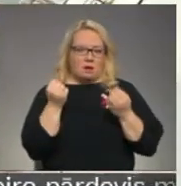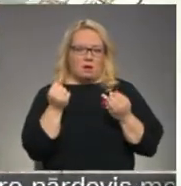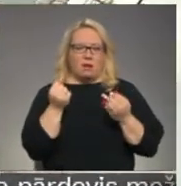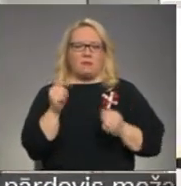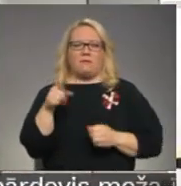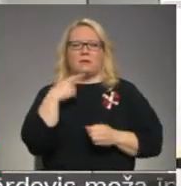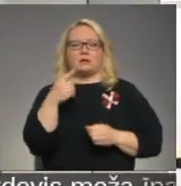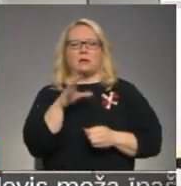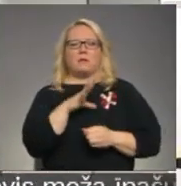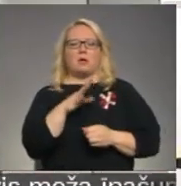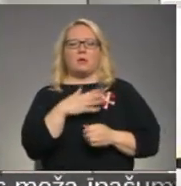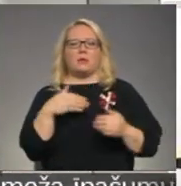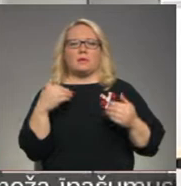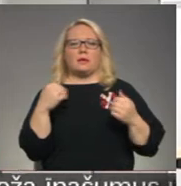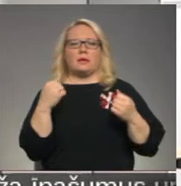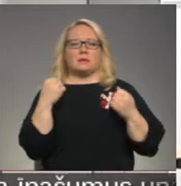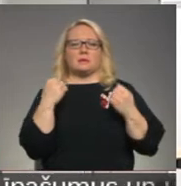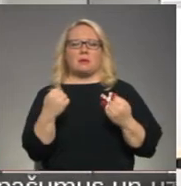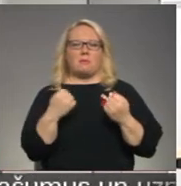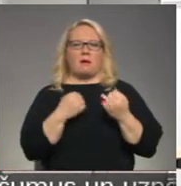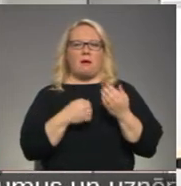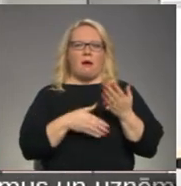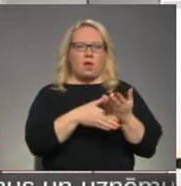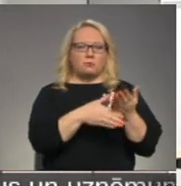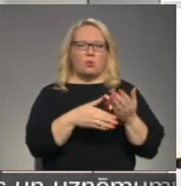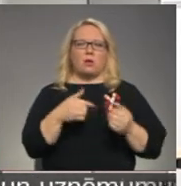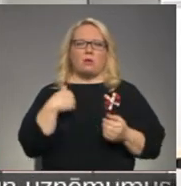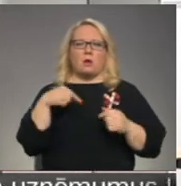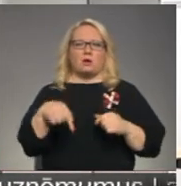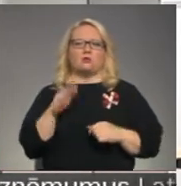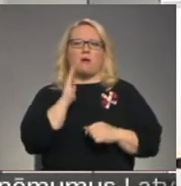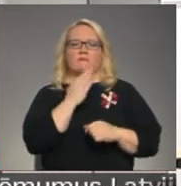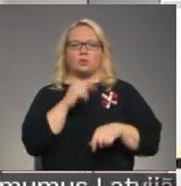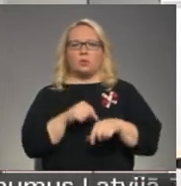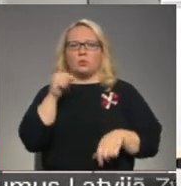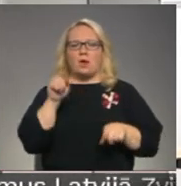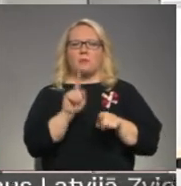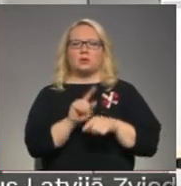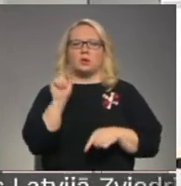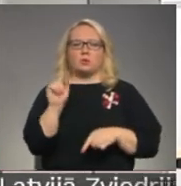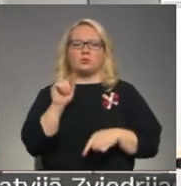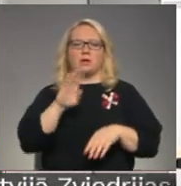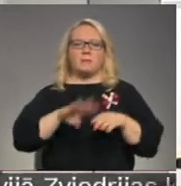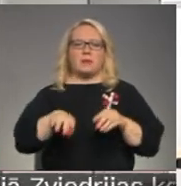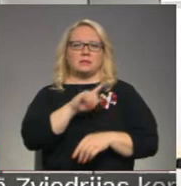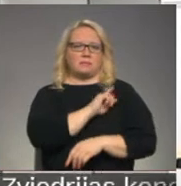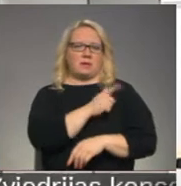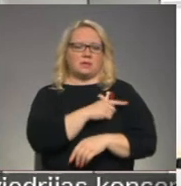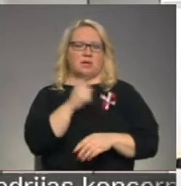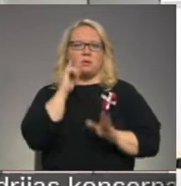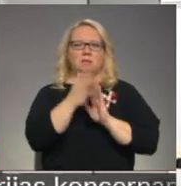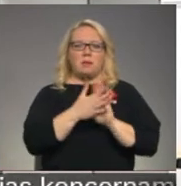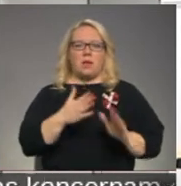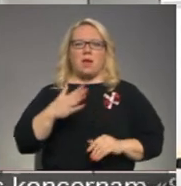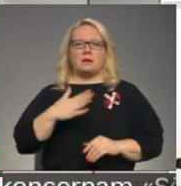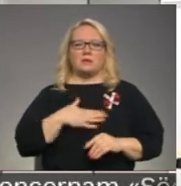bija mūsu tādā stiprā aizmugura, jo mēs šo vasar jūtāmies drusciņi arī bezspēcīgi, sapratām, ka mēs ar saviem